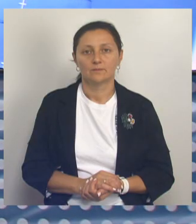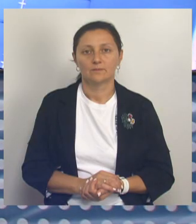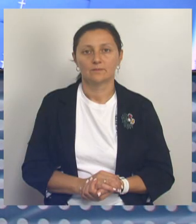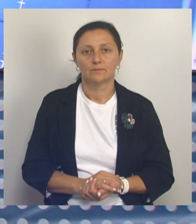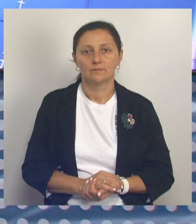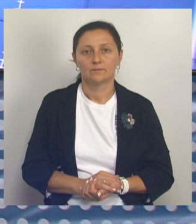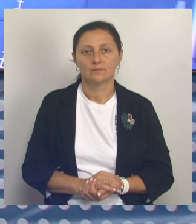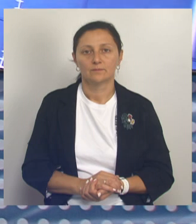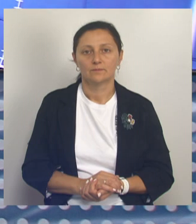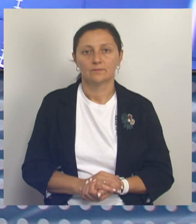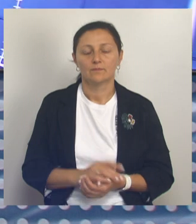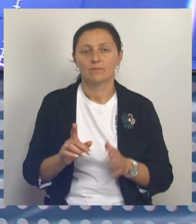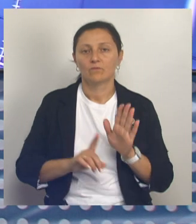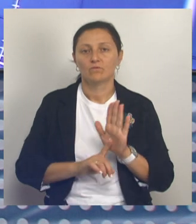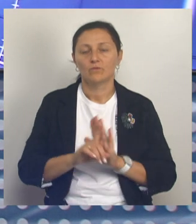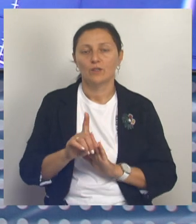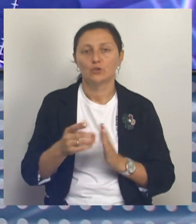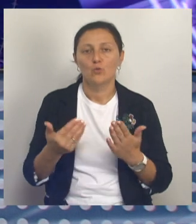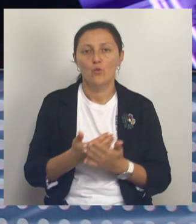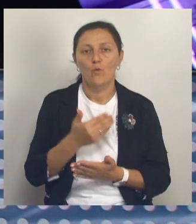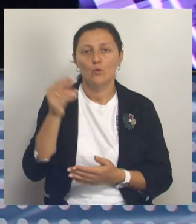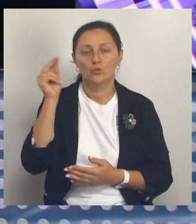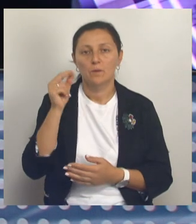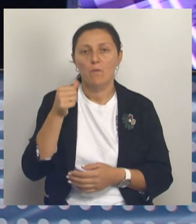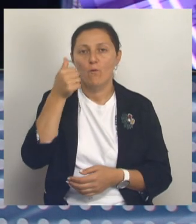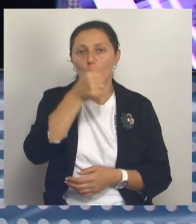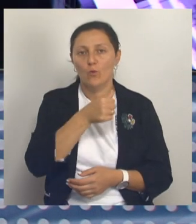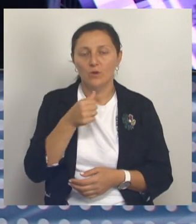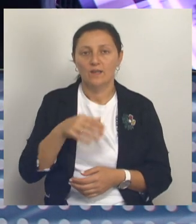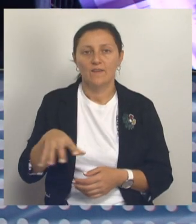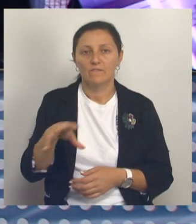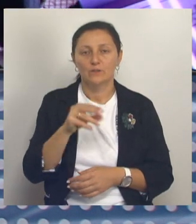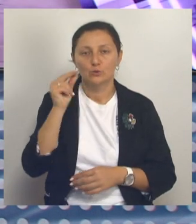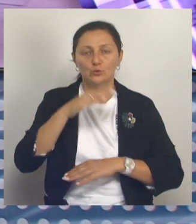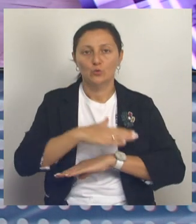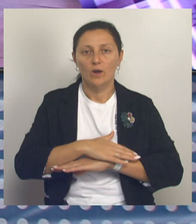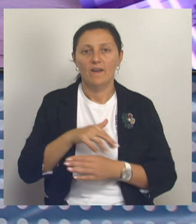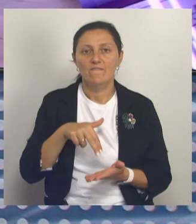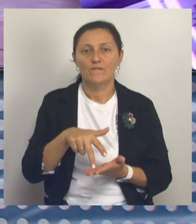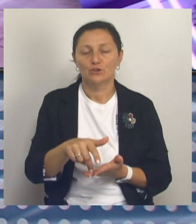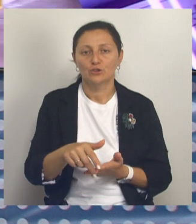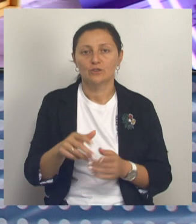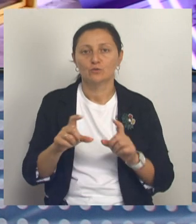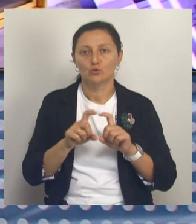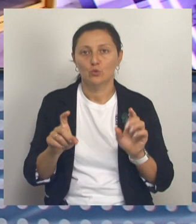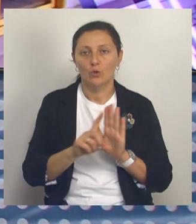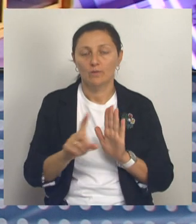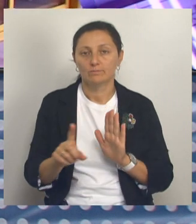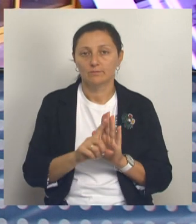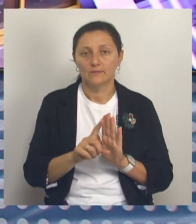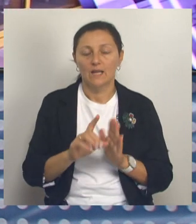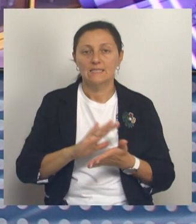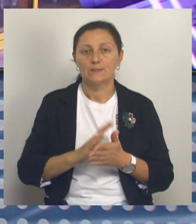Продолжаем выпуск. С началом нового учебного года большинство школьников региона вышло на привычную очную форму обучения. Однако